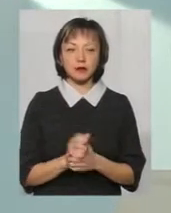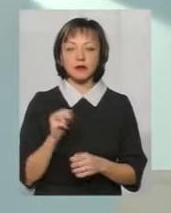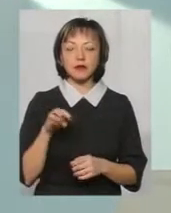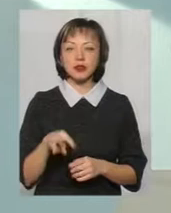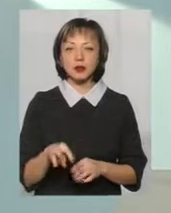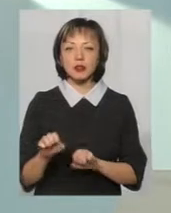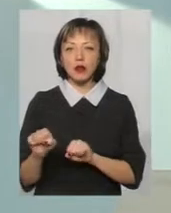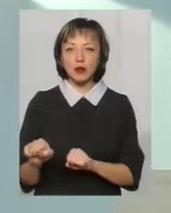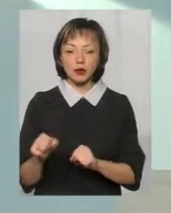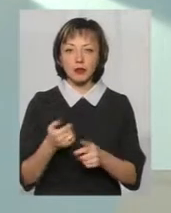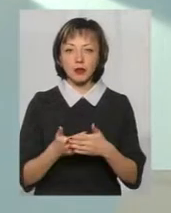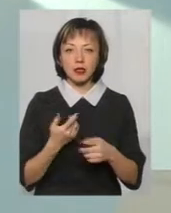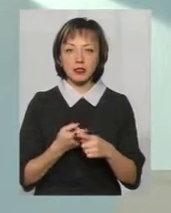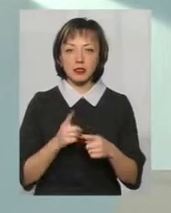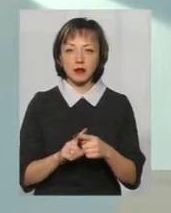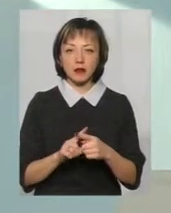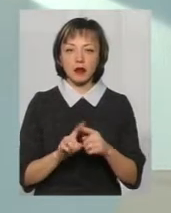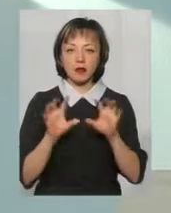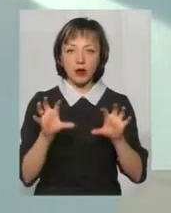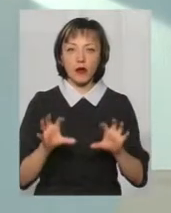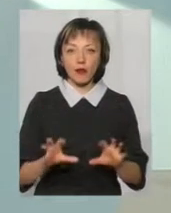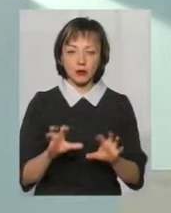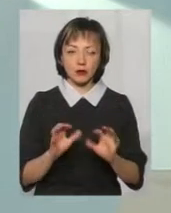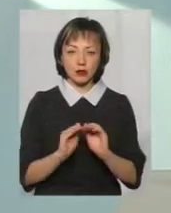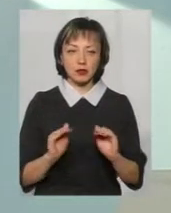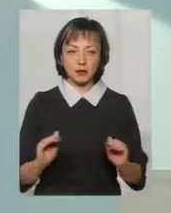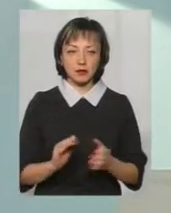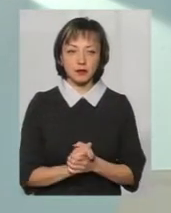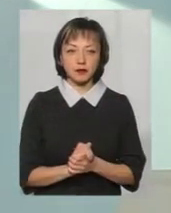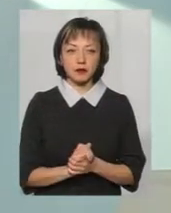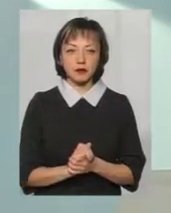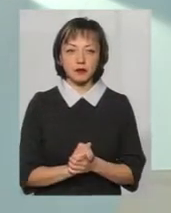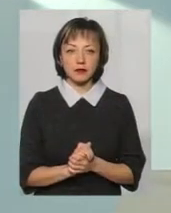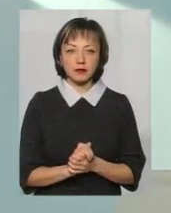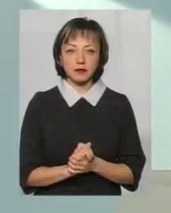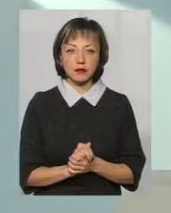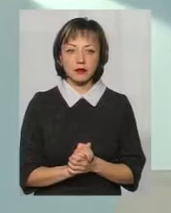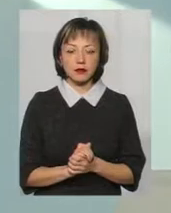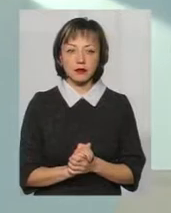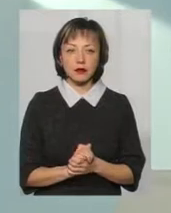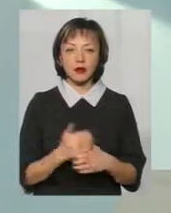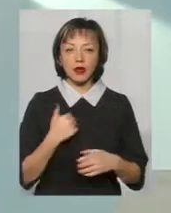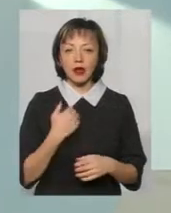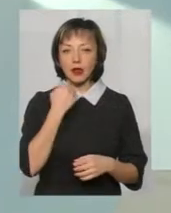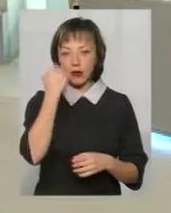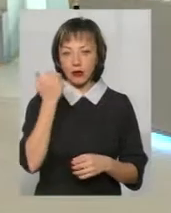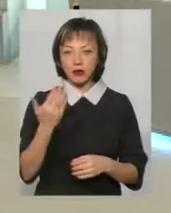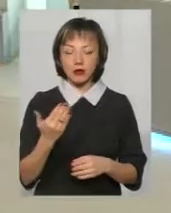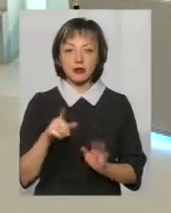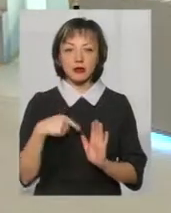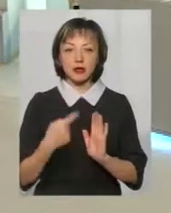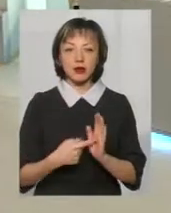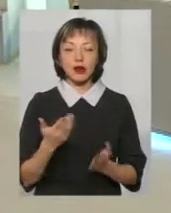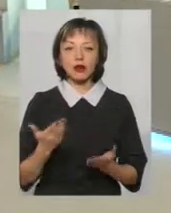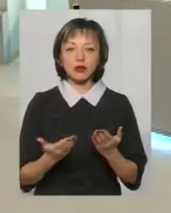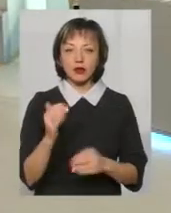захищені перед тим реформуванням? Я дякую всі разу дитину за запитання. Перше, якщо